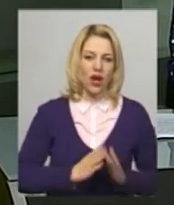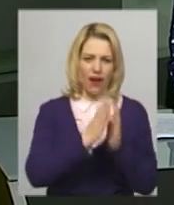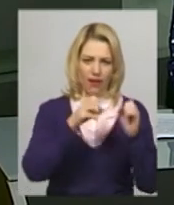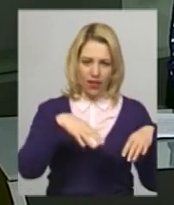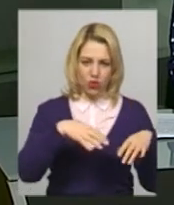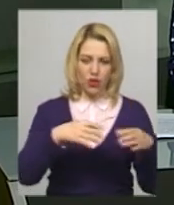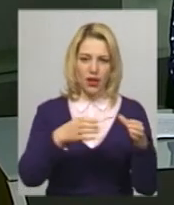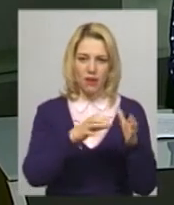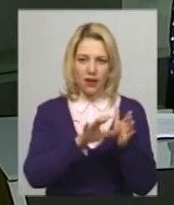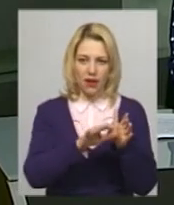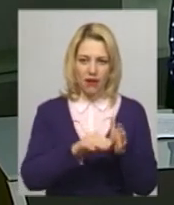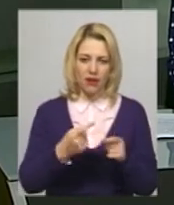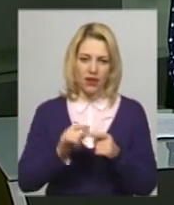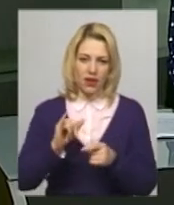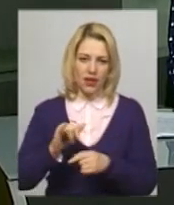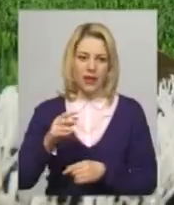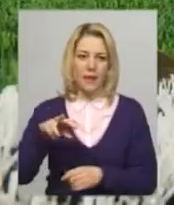служби і команда Хмельницької мерії.